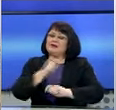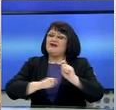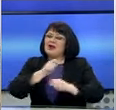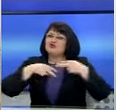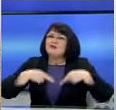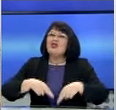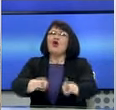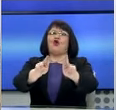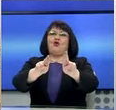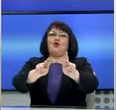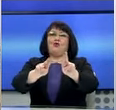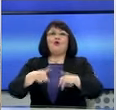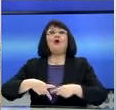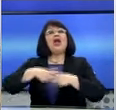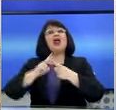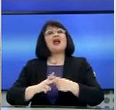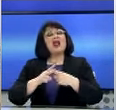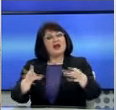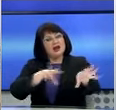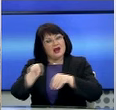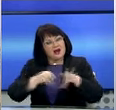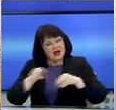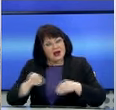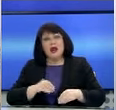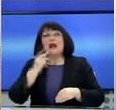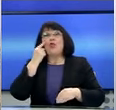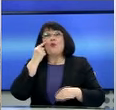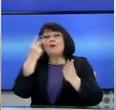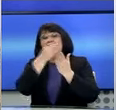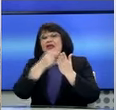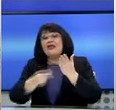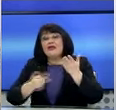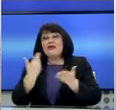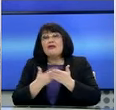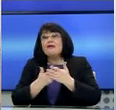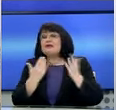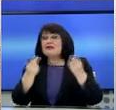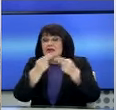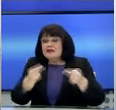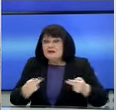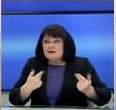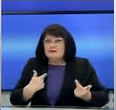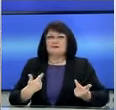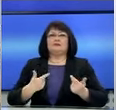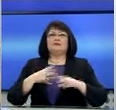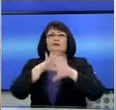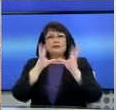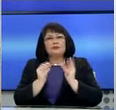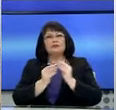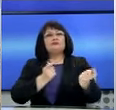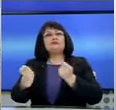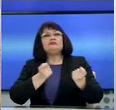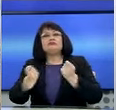επιτρέπουν να έχουμε μια ξεκάθαρη εικόνα των πραγματικών δεδομένων. Συγκρατούντας τους μηχανισμούς που μας επιτρέπουν να